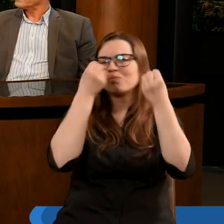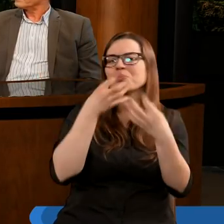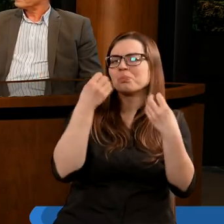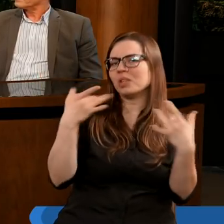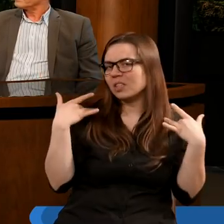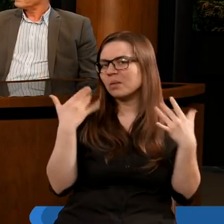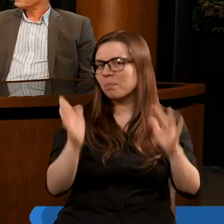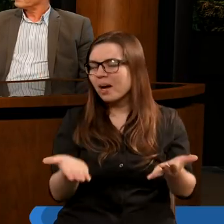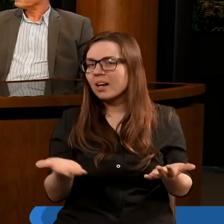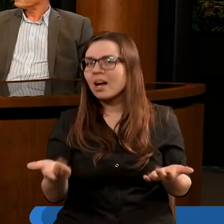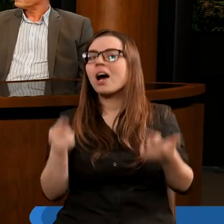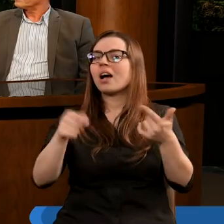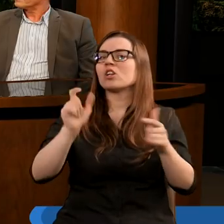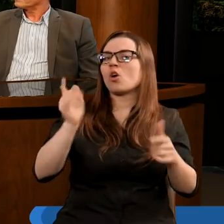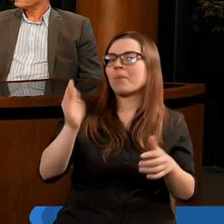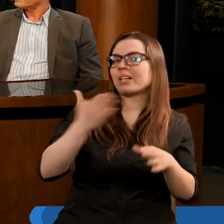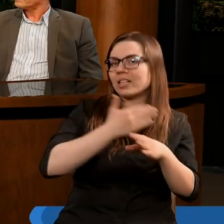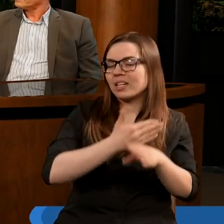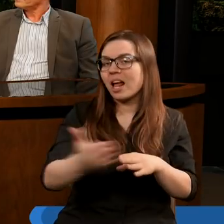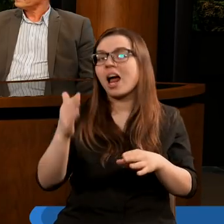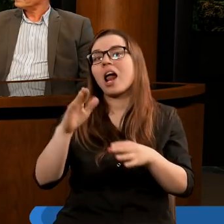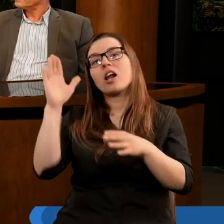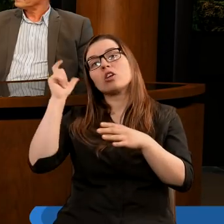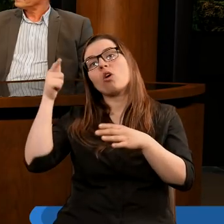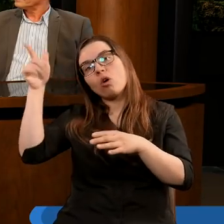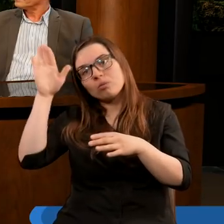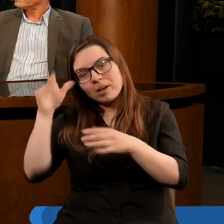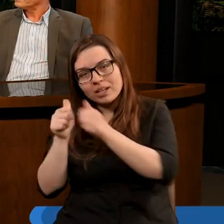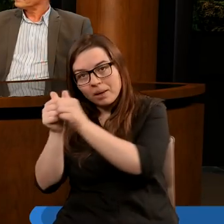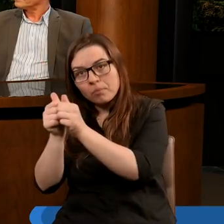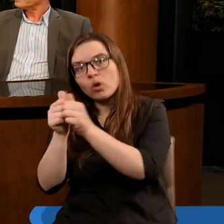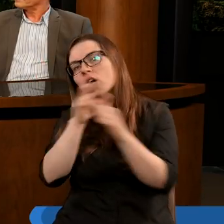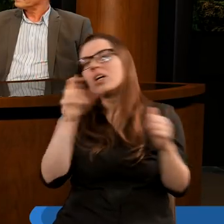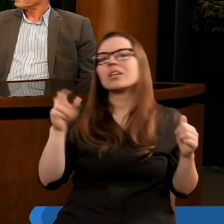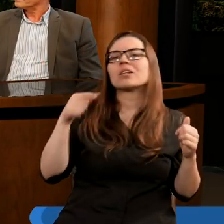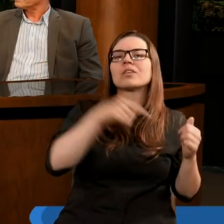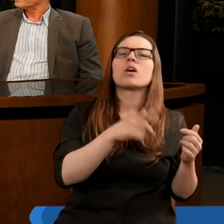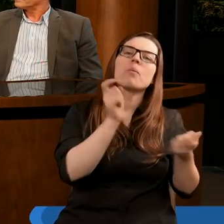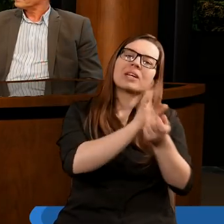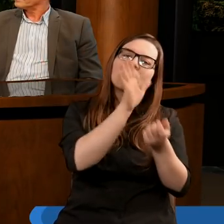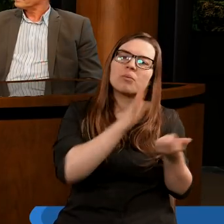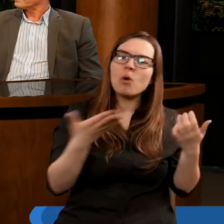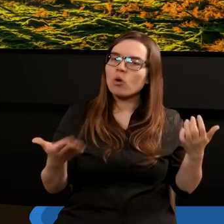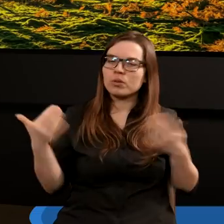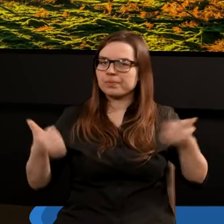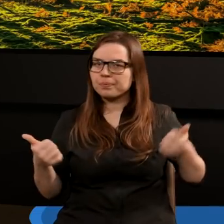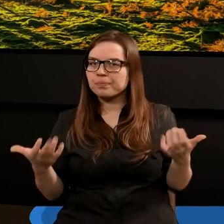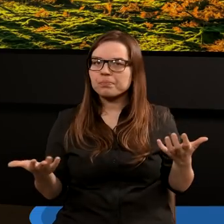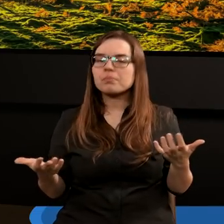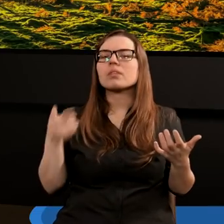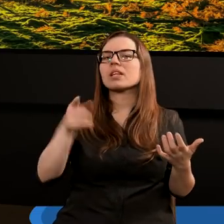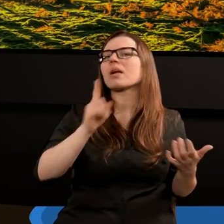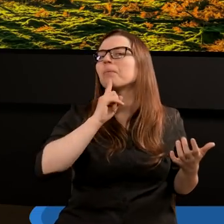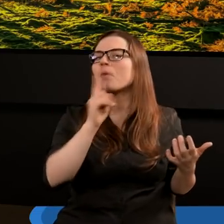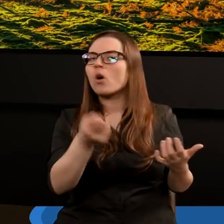Tego, co będzie się działo, gdy ludzie pójdą za Bogiem oraz tego, co się stanie, jeśli opowiedzą się przeciwko Bogu. Ale zastanawiające,